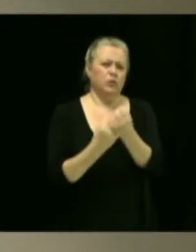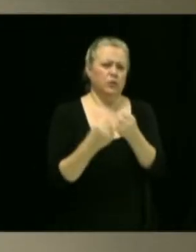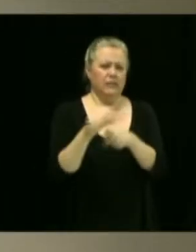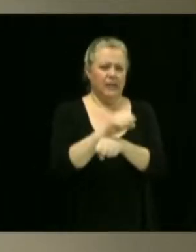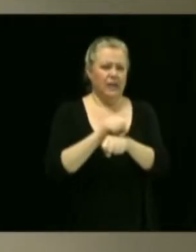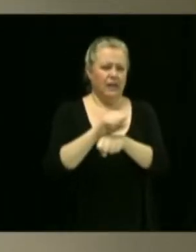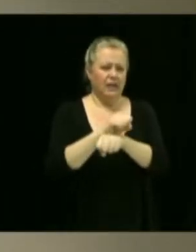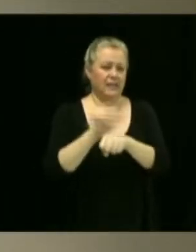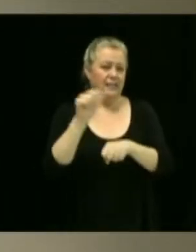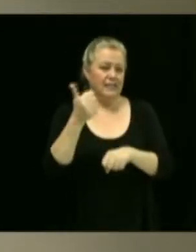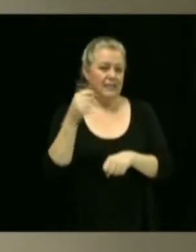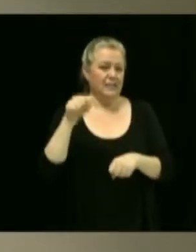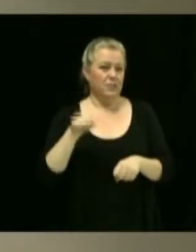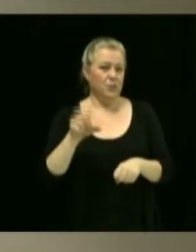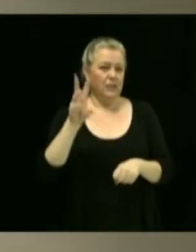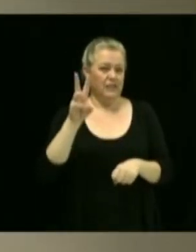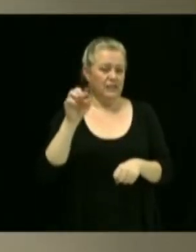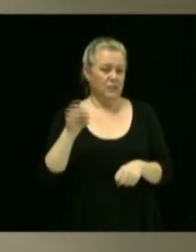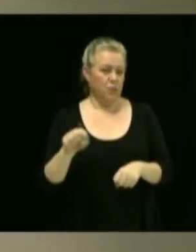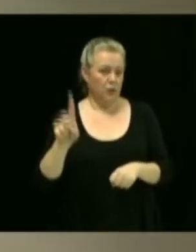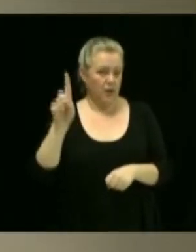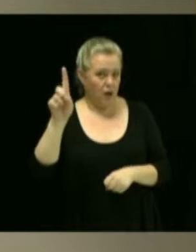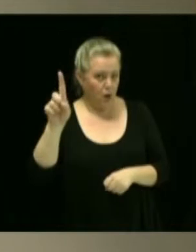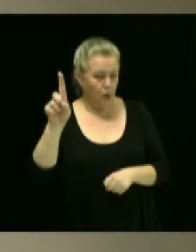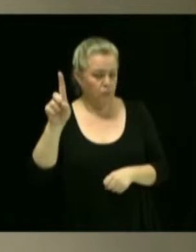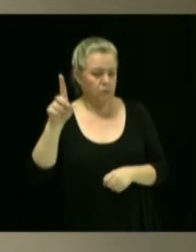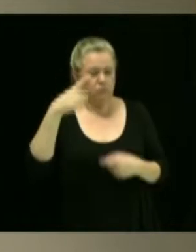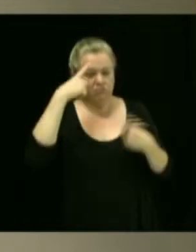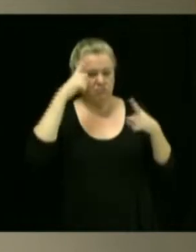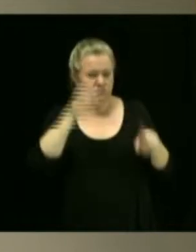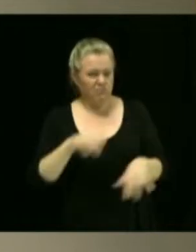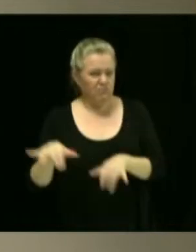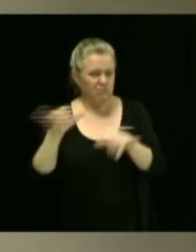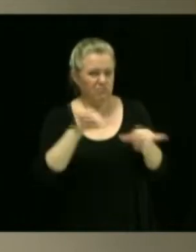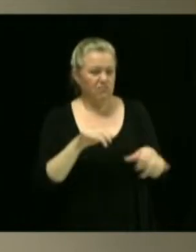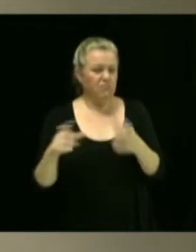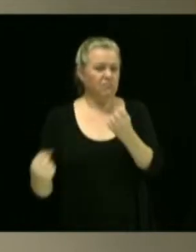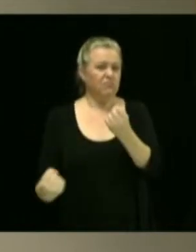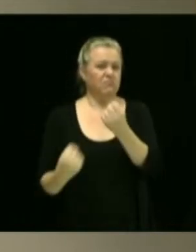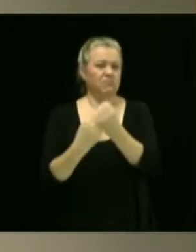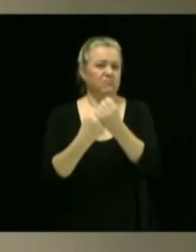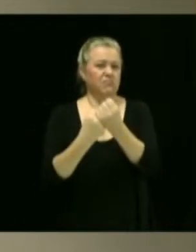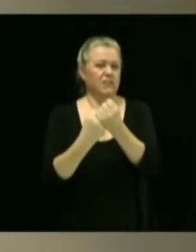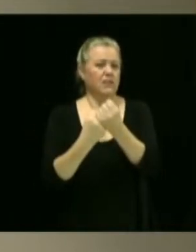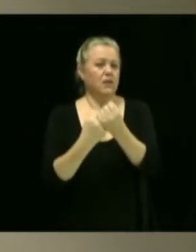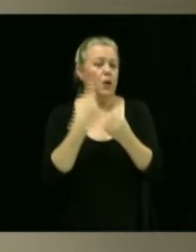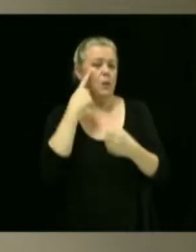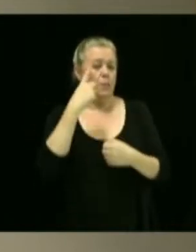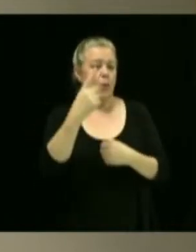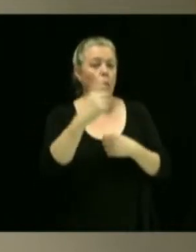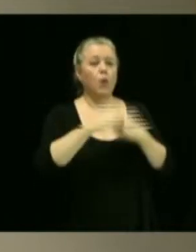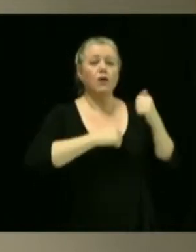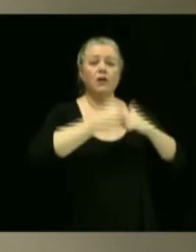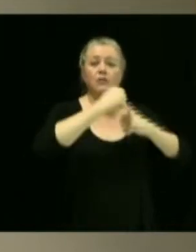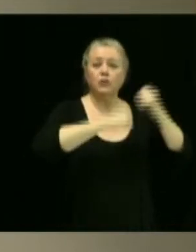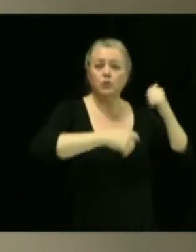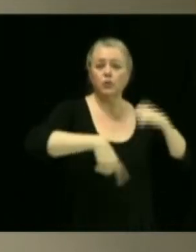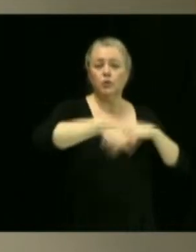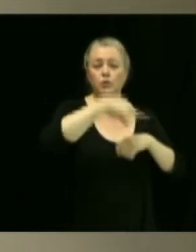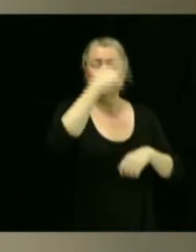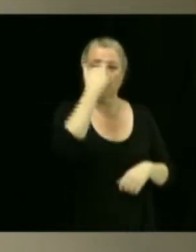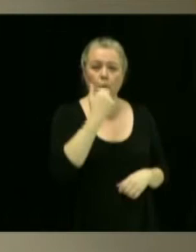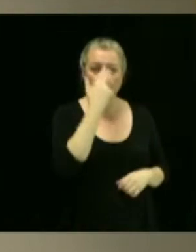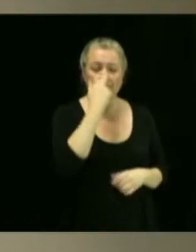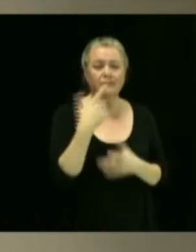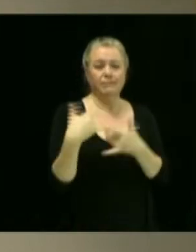.1, adoption d'une résolution d'appui formulée par le Collège Claretain dans le cadre du programme de soutien aux infrastructures sportives et récréatives